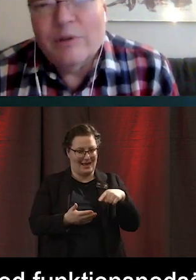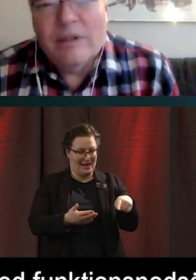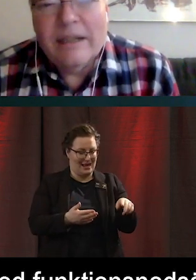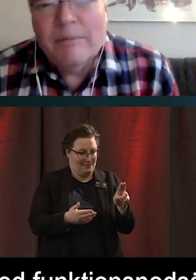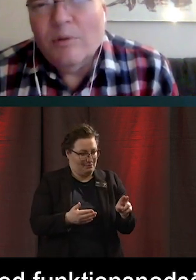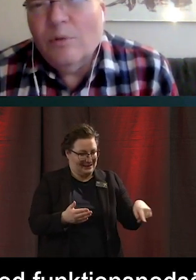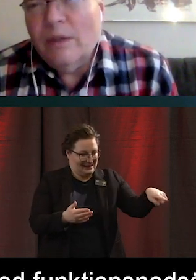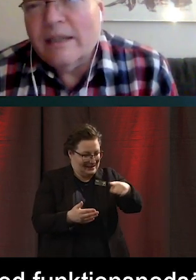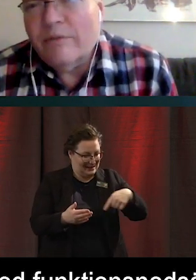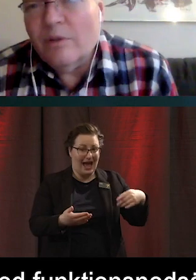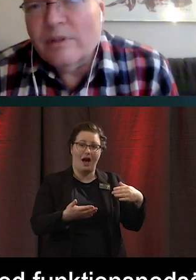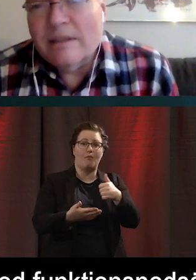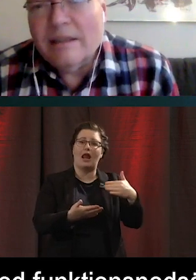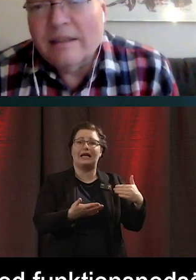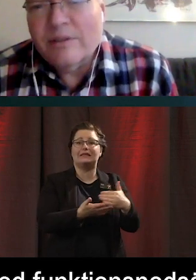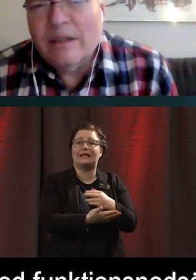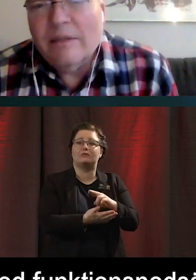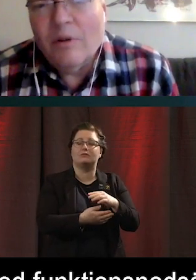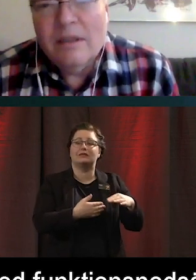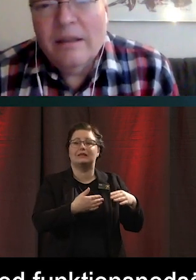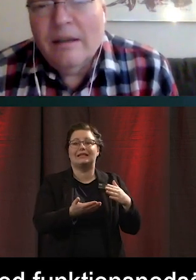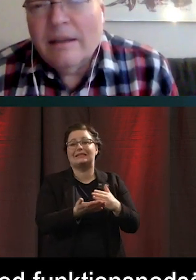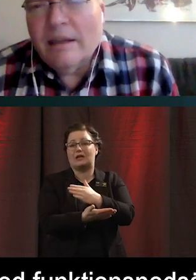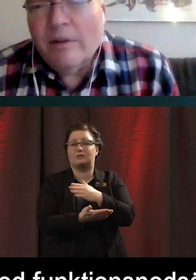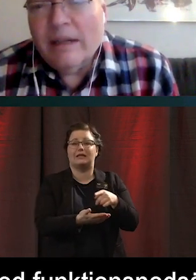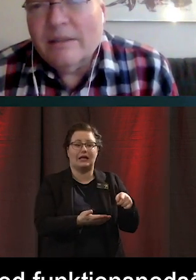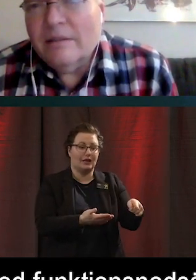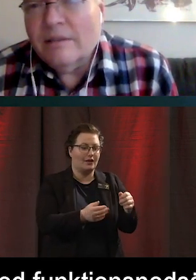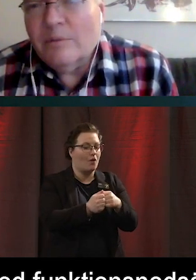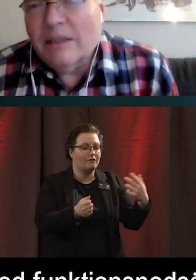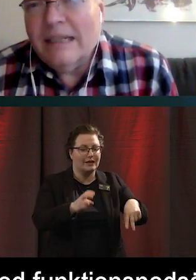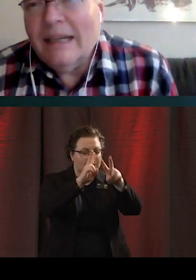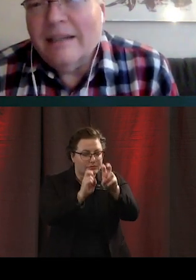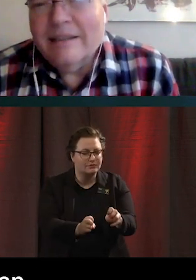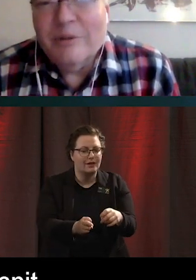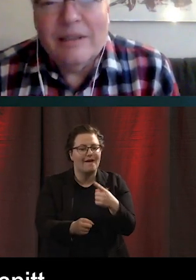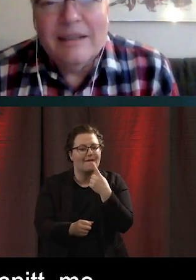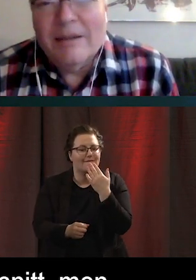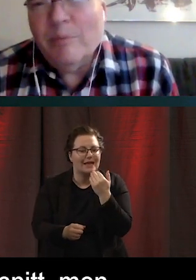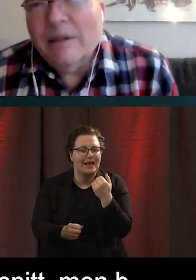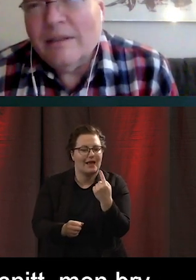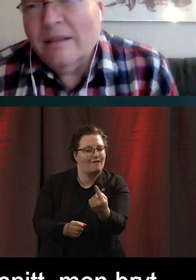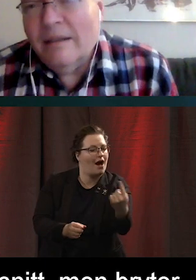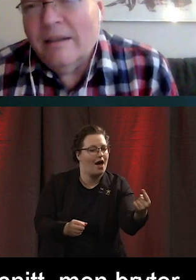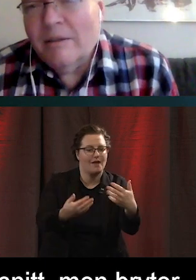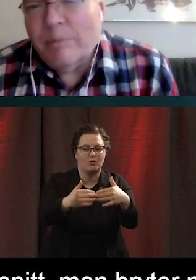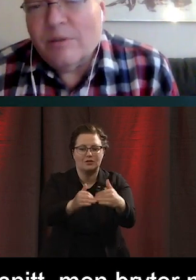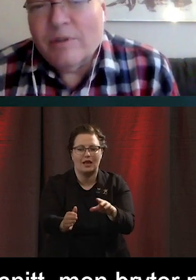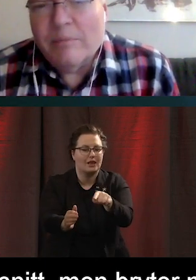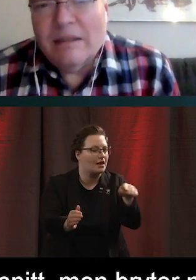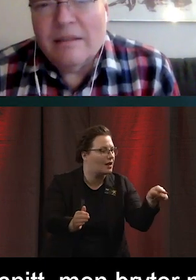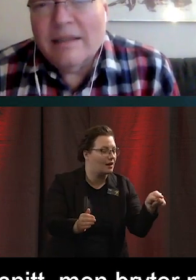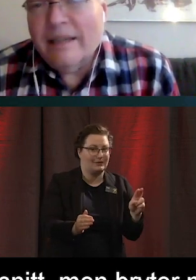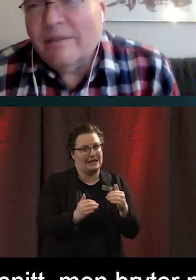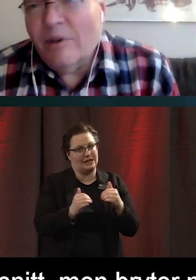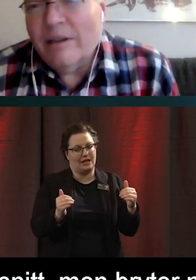Men om man bryter ner det på olika funktionsnedsättningar så kan det vara väldigt stora skillnader. Till exempel en person